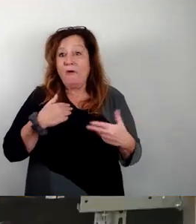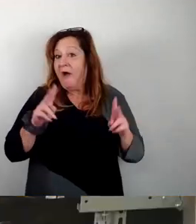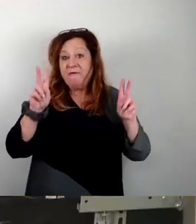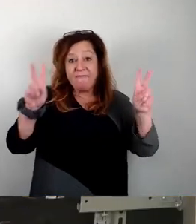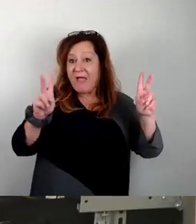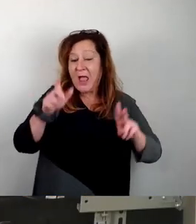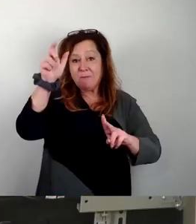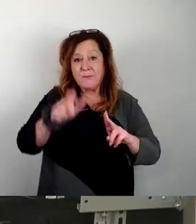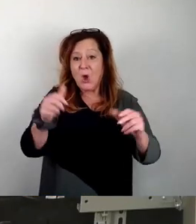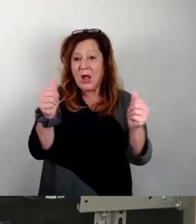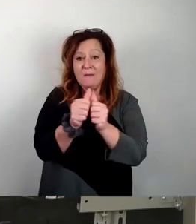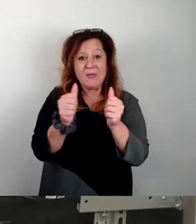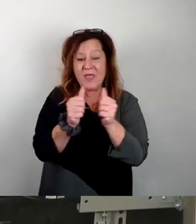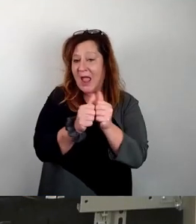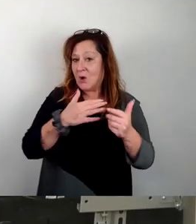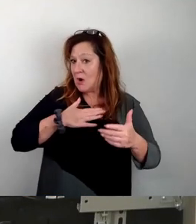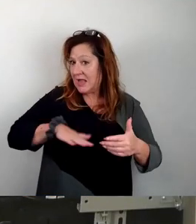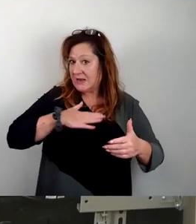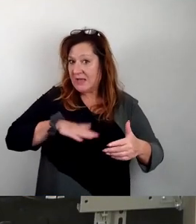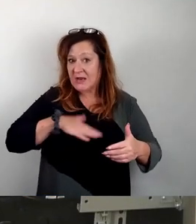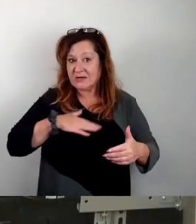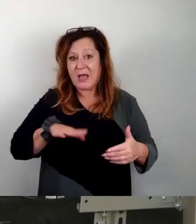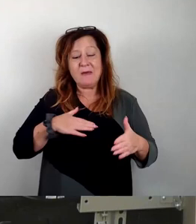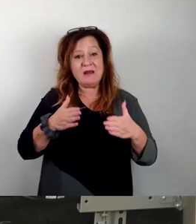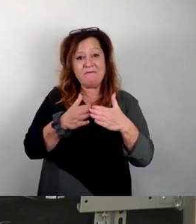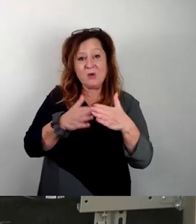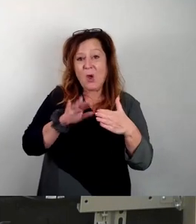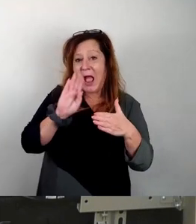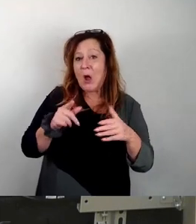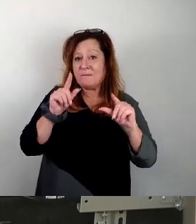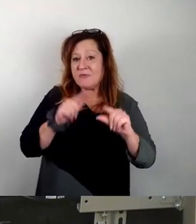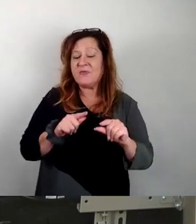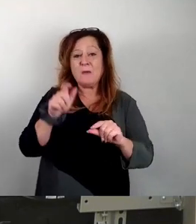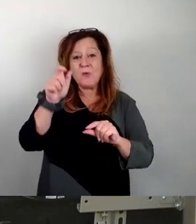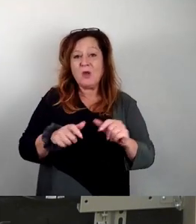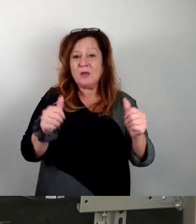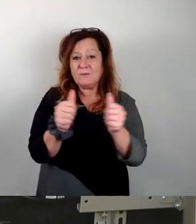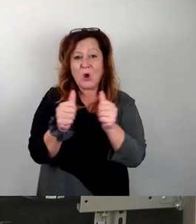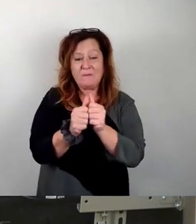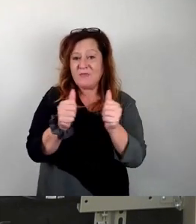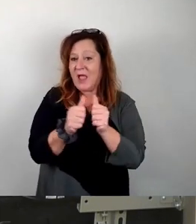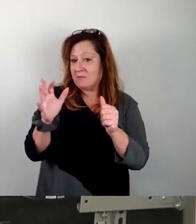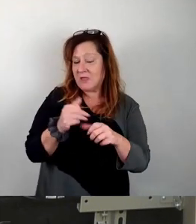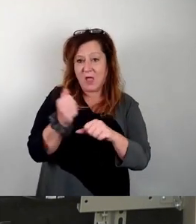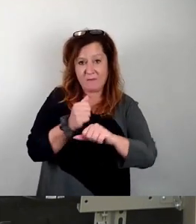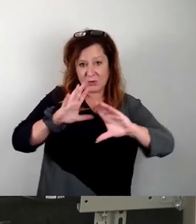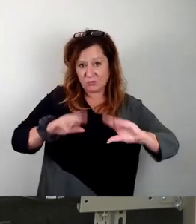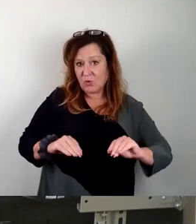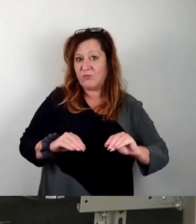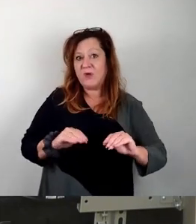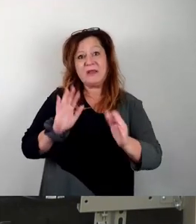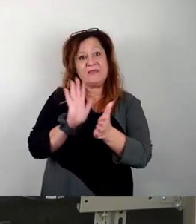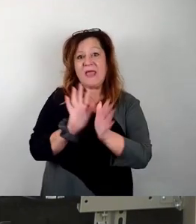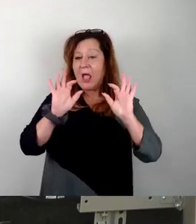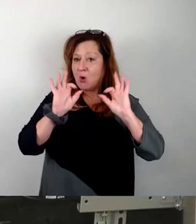Fraktion da auch zuständig. Ich habe ja auch ein bisschen mit an der Bürgerbeteiligungssatzung arbeiten dürfen. Das ist wirklich ein sehr gutes